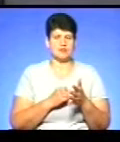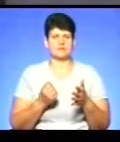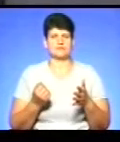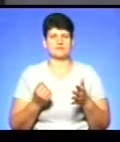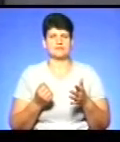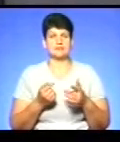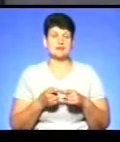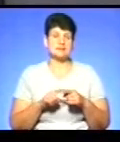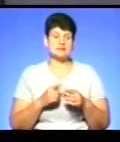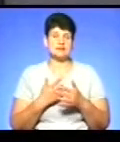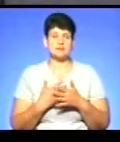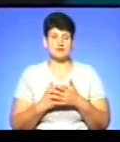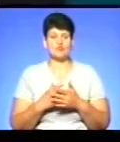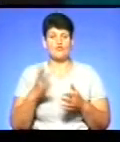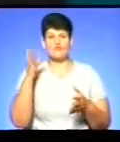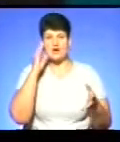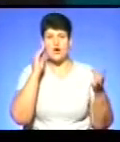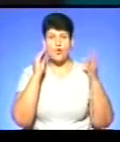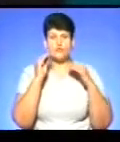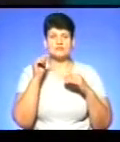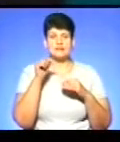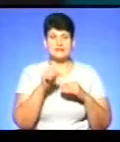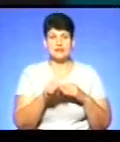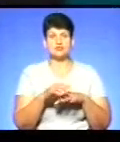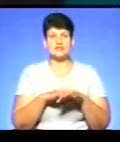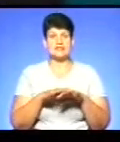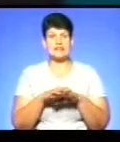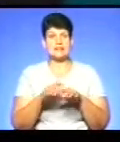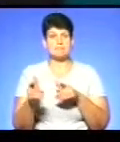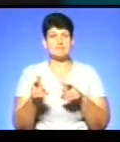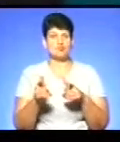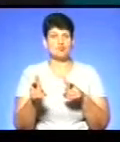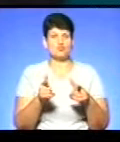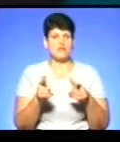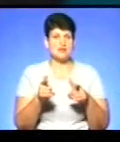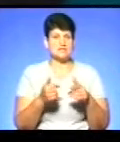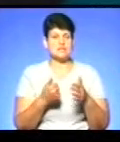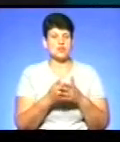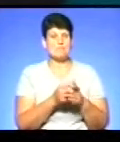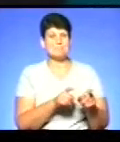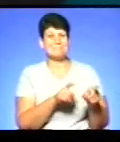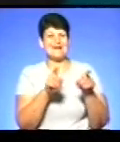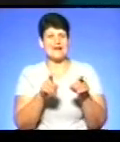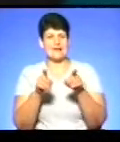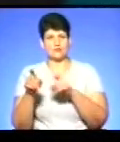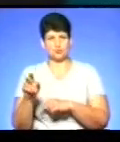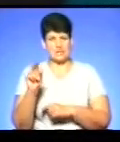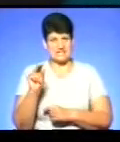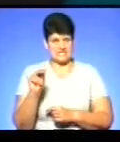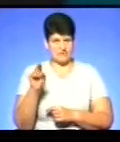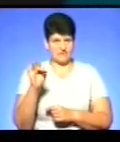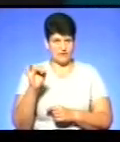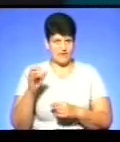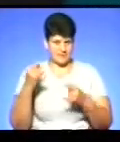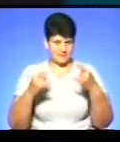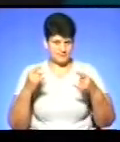мабуть, враховано і те, щоб населення підготувалося до переходу на цифру, щоб